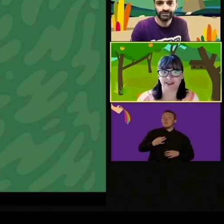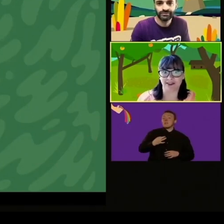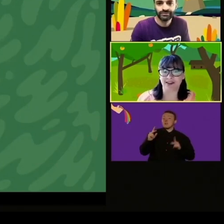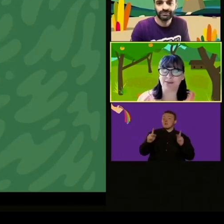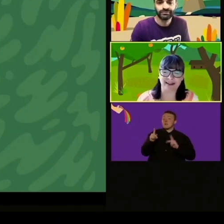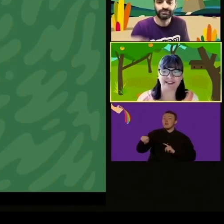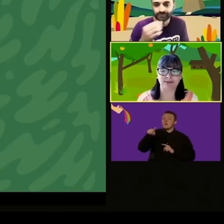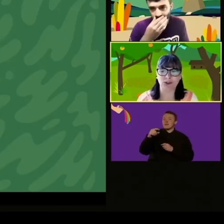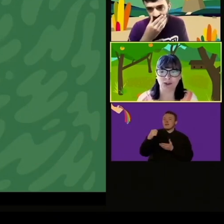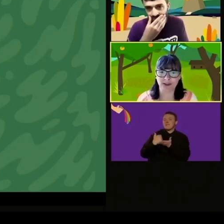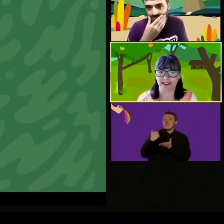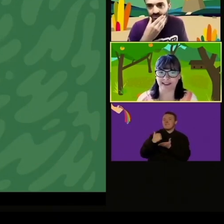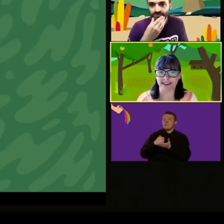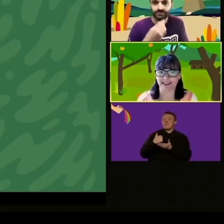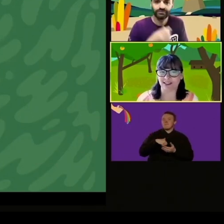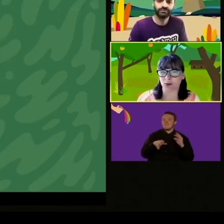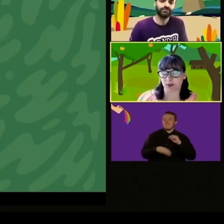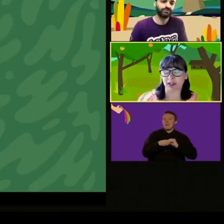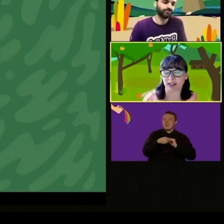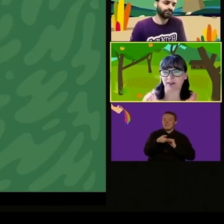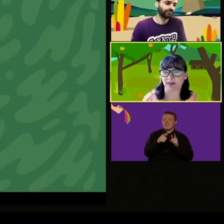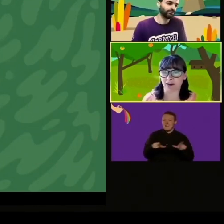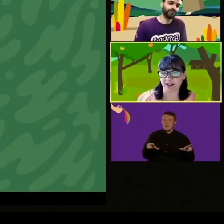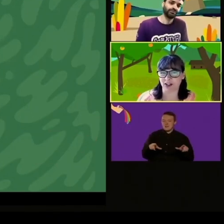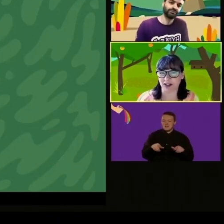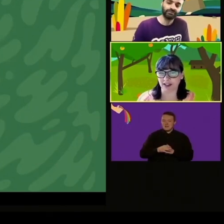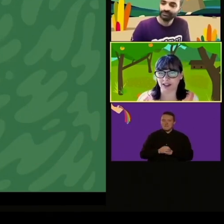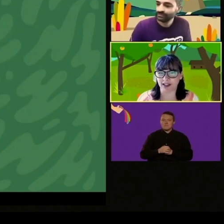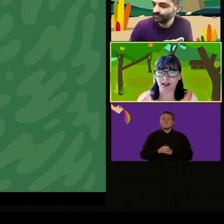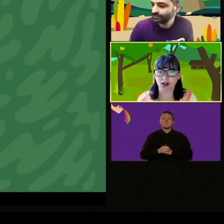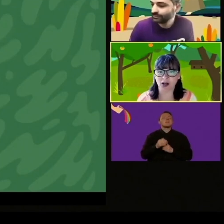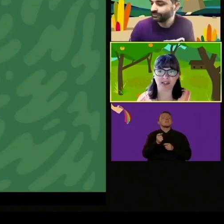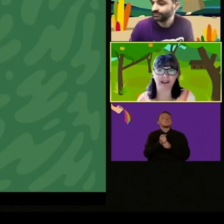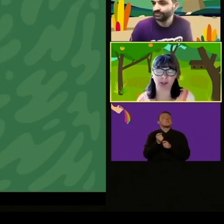web e abbiamo nuovi strumenti,